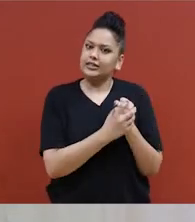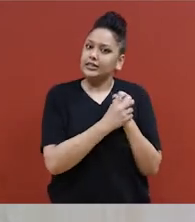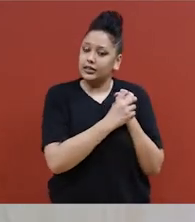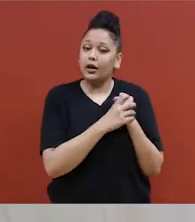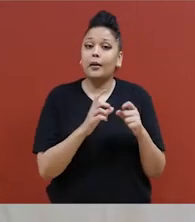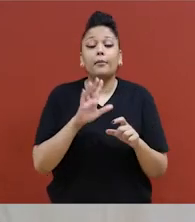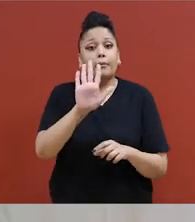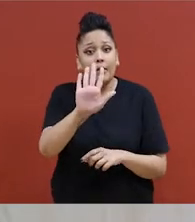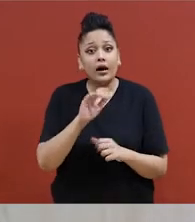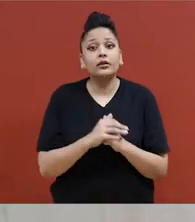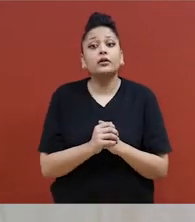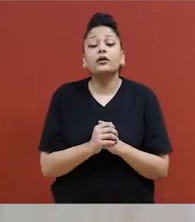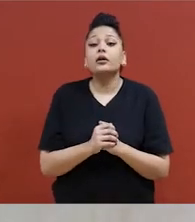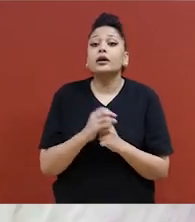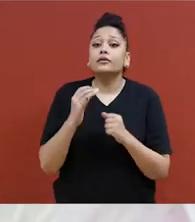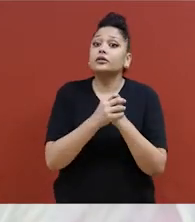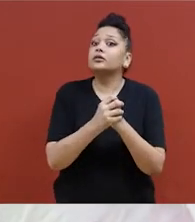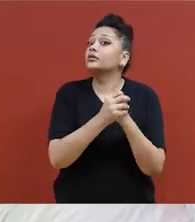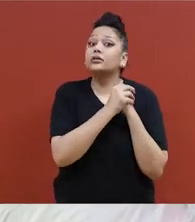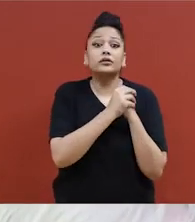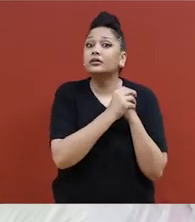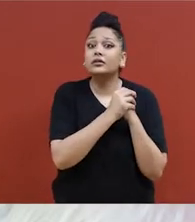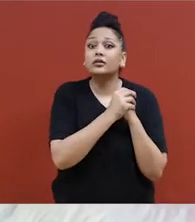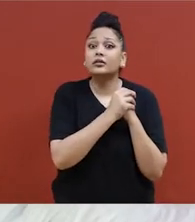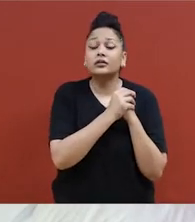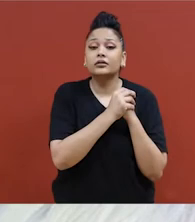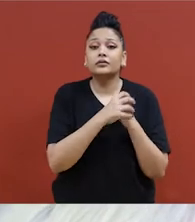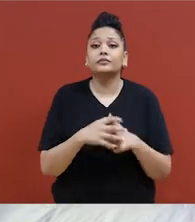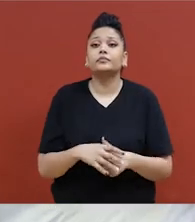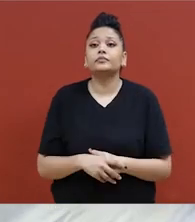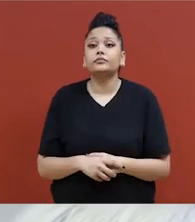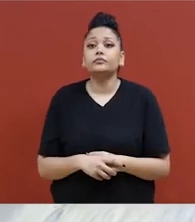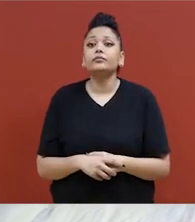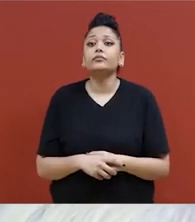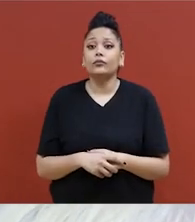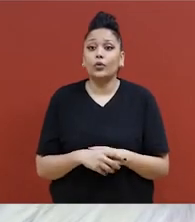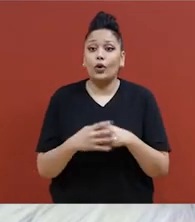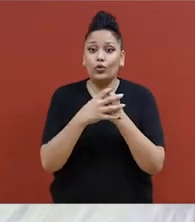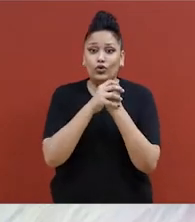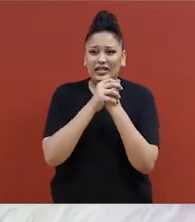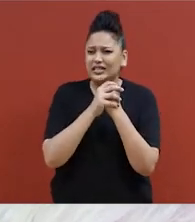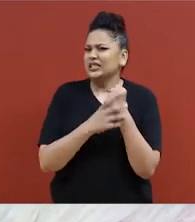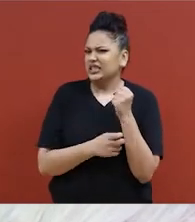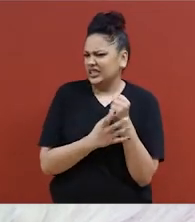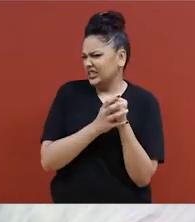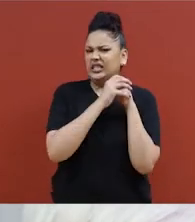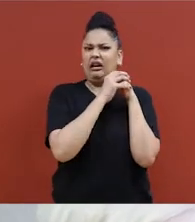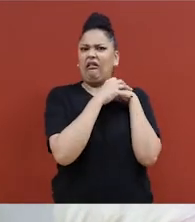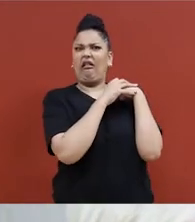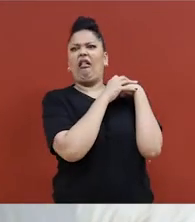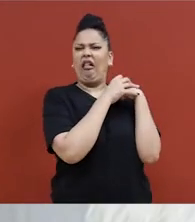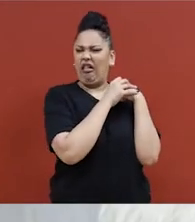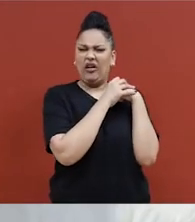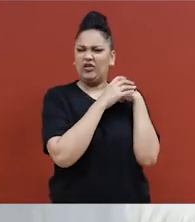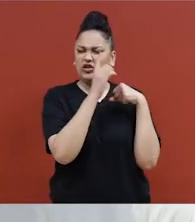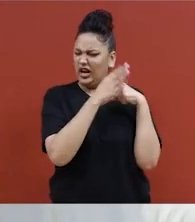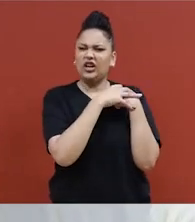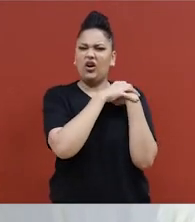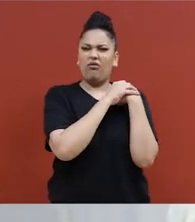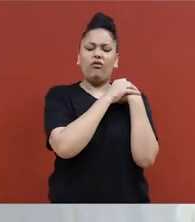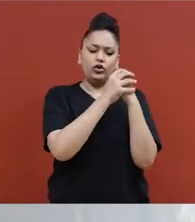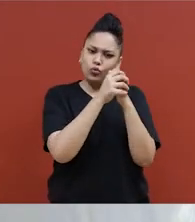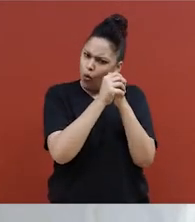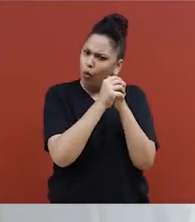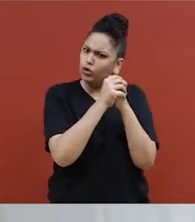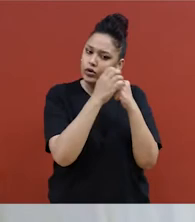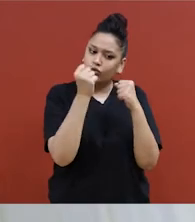pas besoin de renforcer. Mais s'il faut renforcer, il ne faut jamais pencher le poignet vers l'arrière. Il faut le garder bien